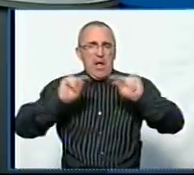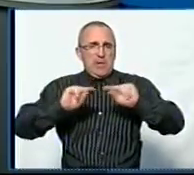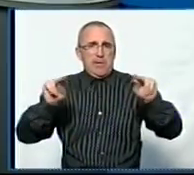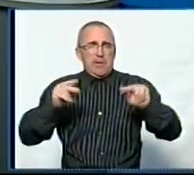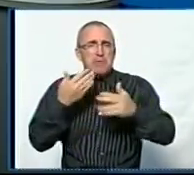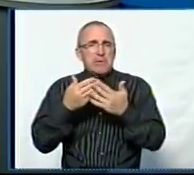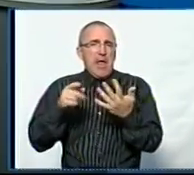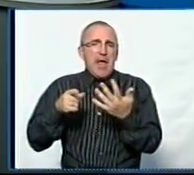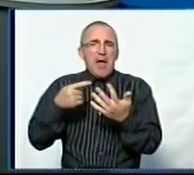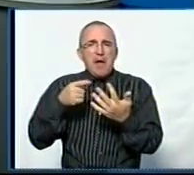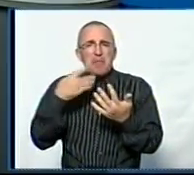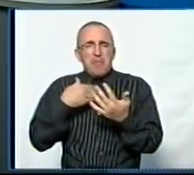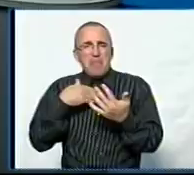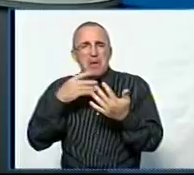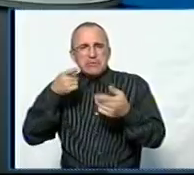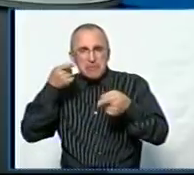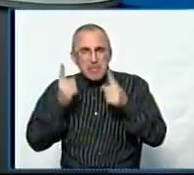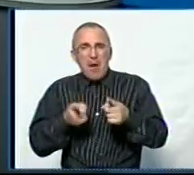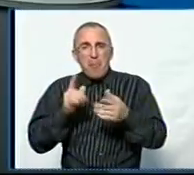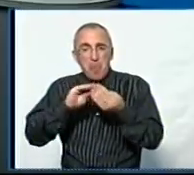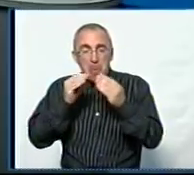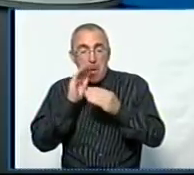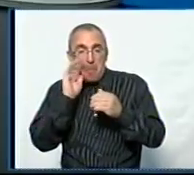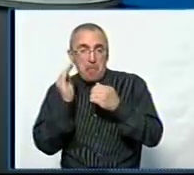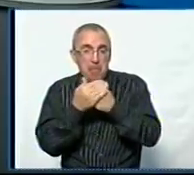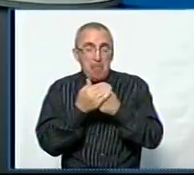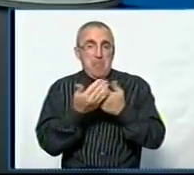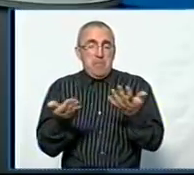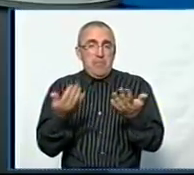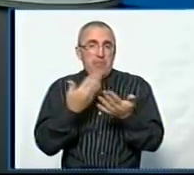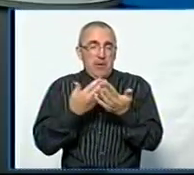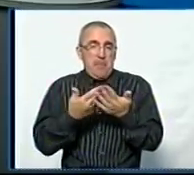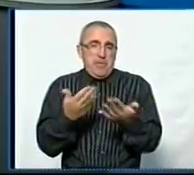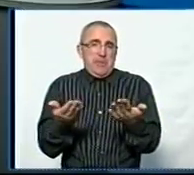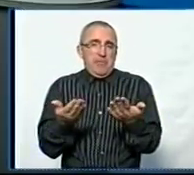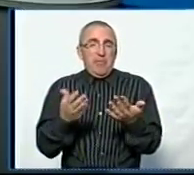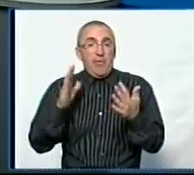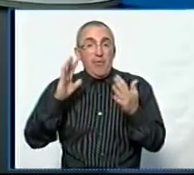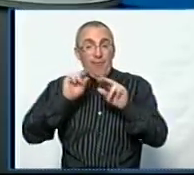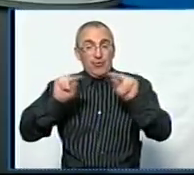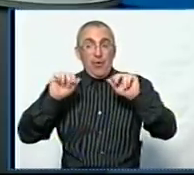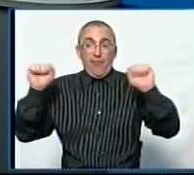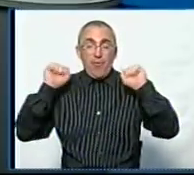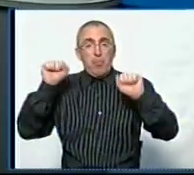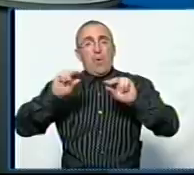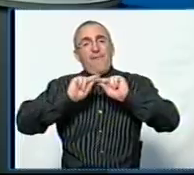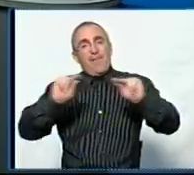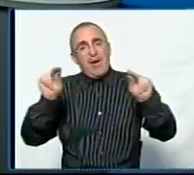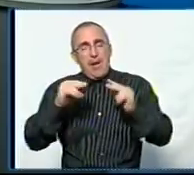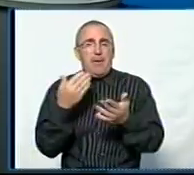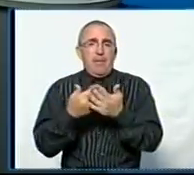варіантом, який закамуфльовує справжню проблему із нестачою кадрів, адже якщо, наприклад, вчитель фізкультури буде викладати